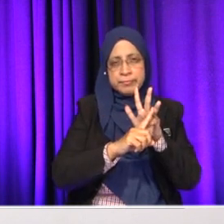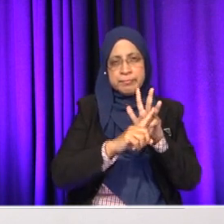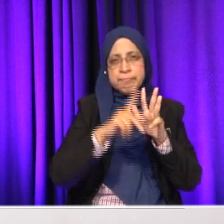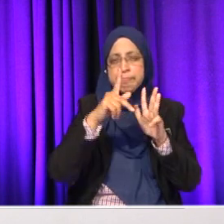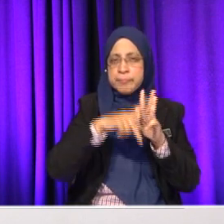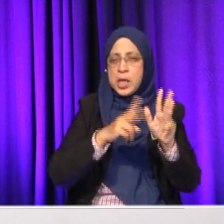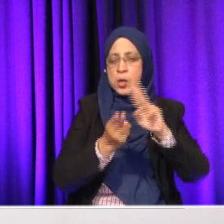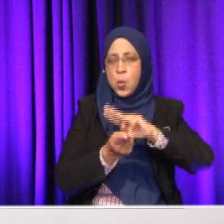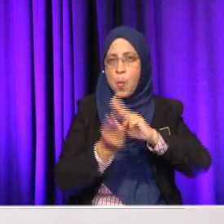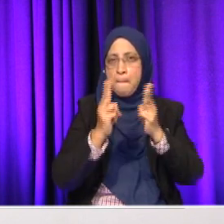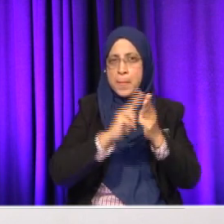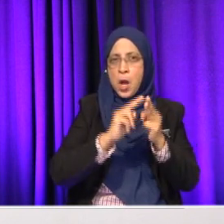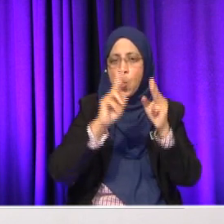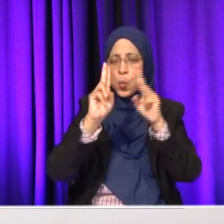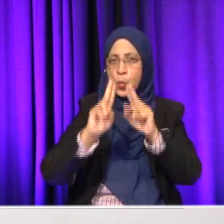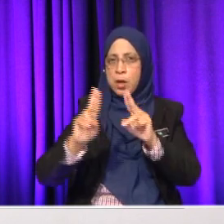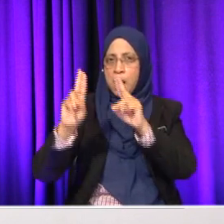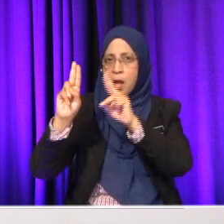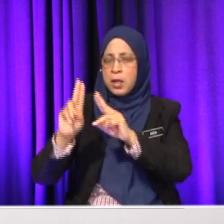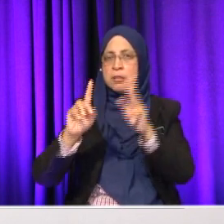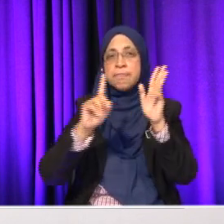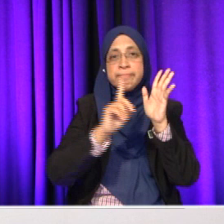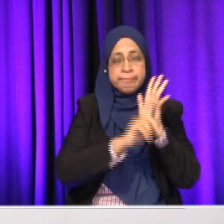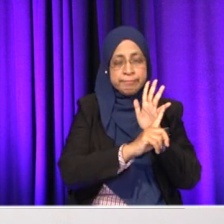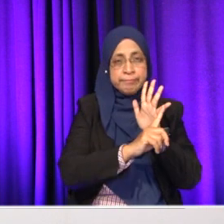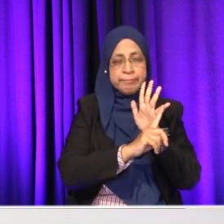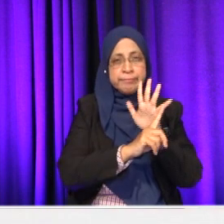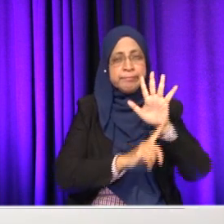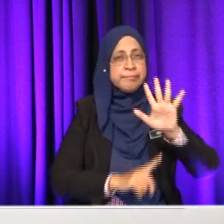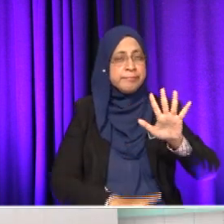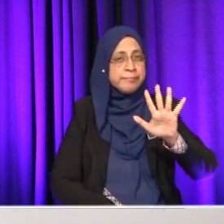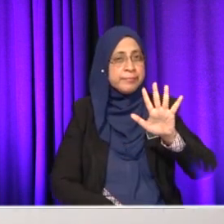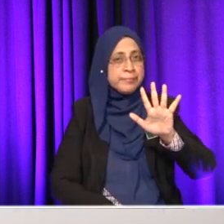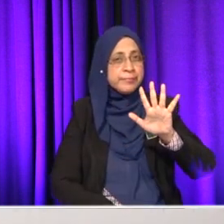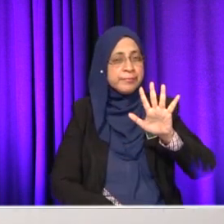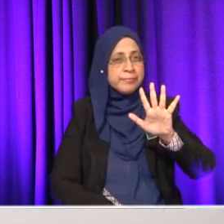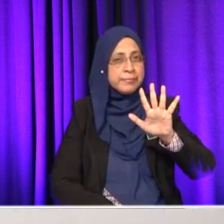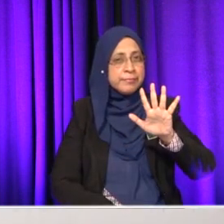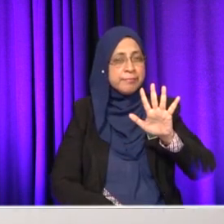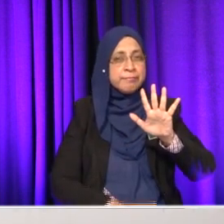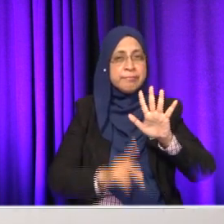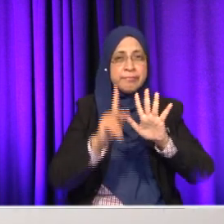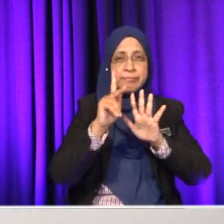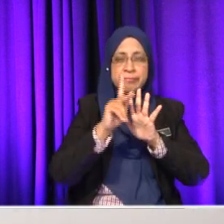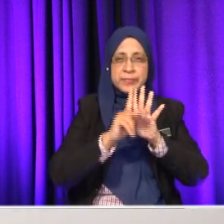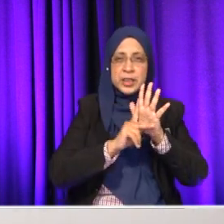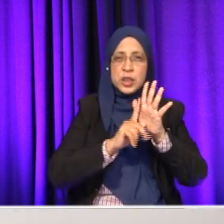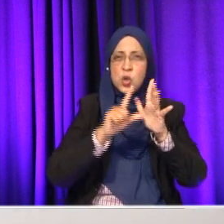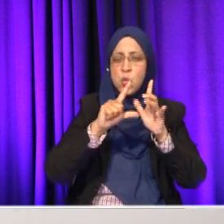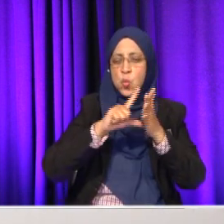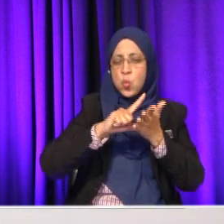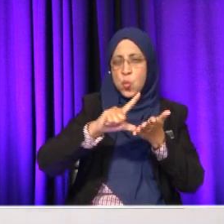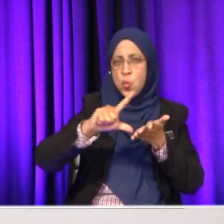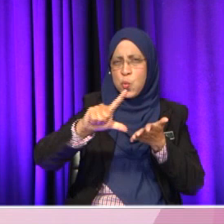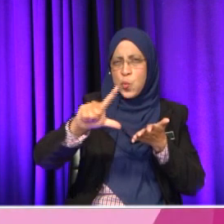udaraan. Pengalih udaraan, ya. Yang terakhir, kelurusan. Kelurusan, okey.